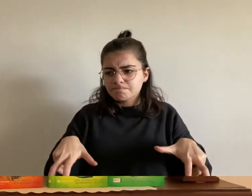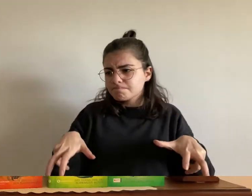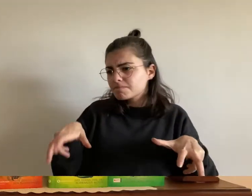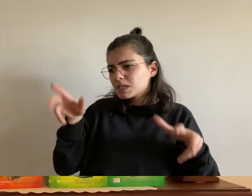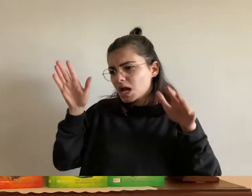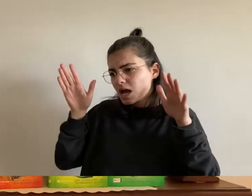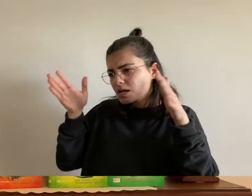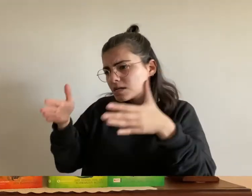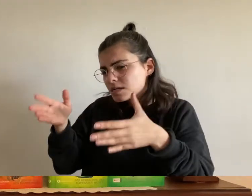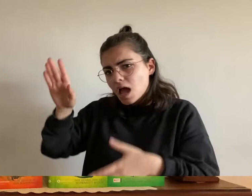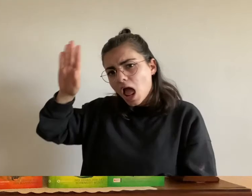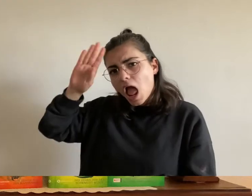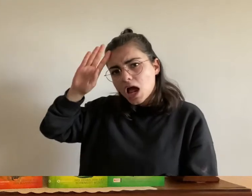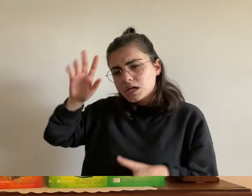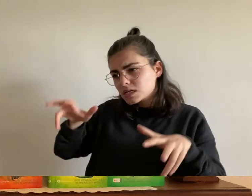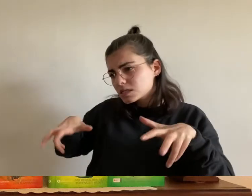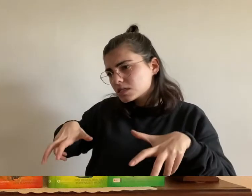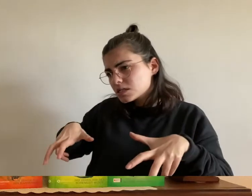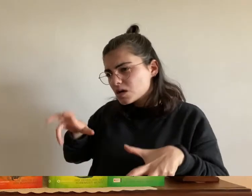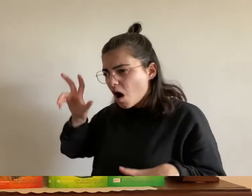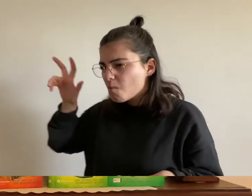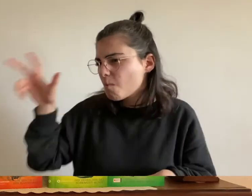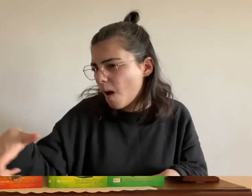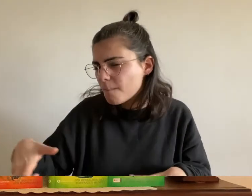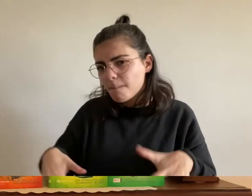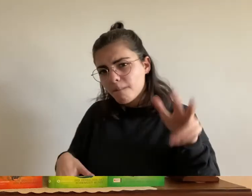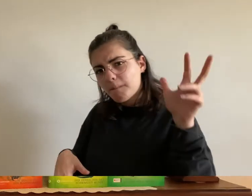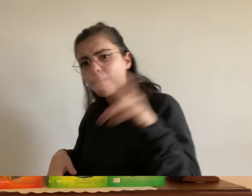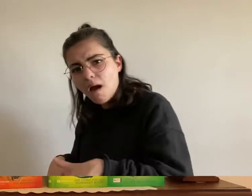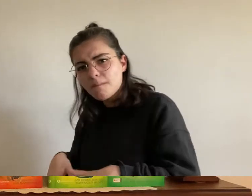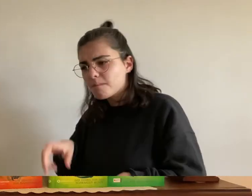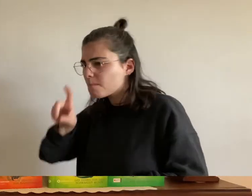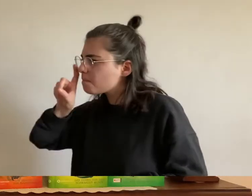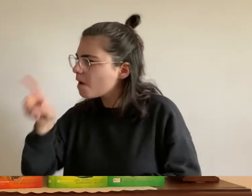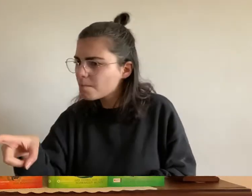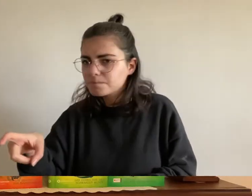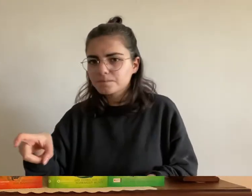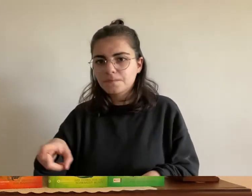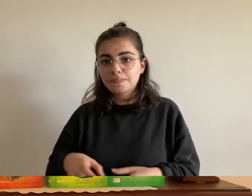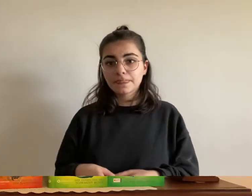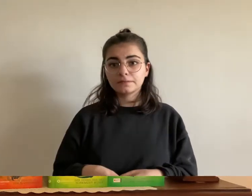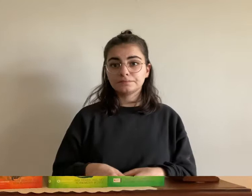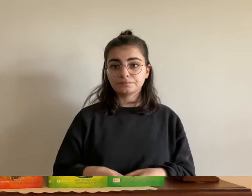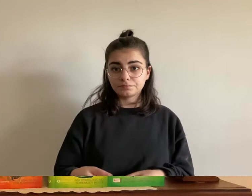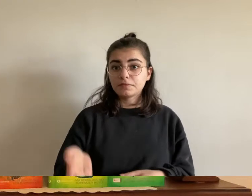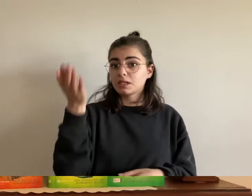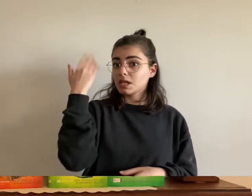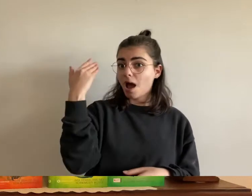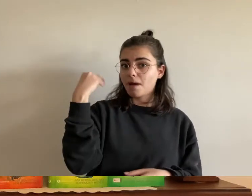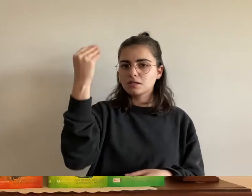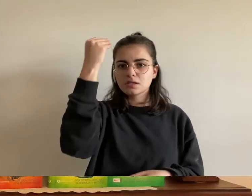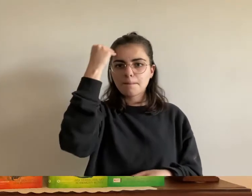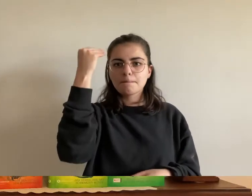so wie bengt es ihm beigebracht hatte und er schaffte es den greif mit mehreren lieben an den vorderläufen und an der brust zu treffen